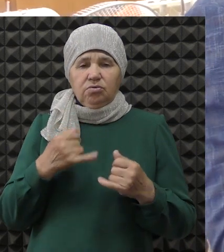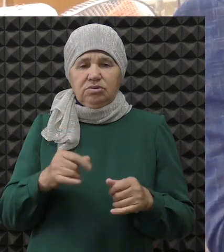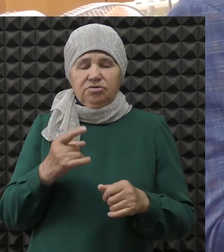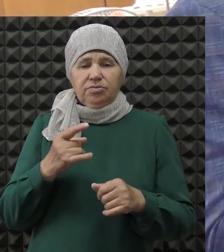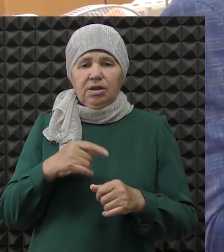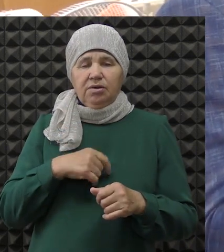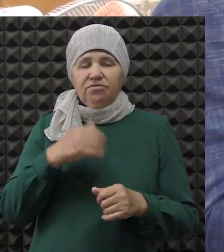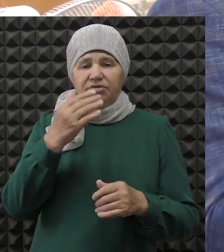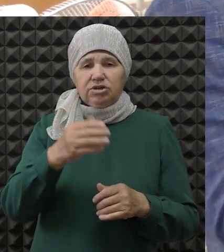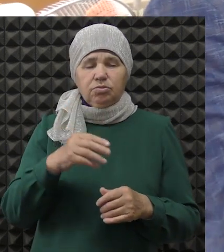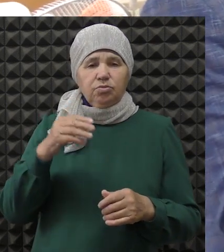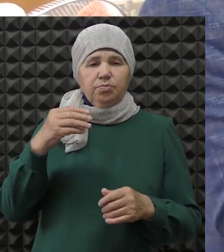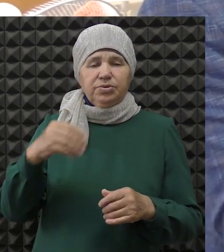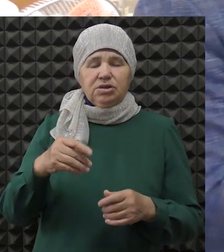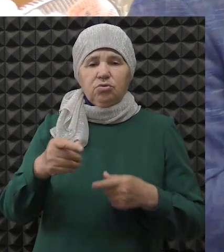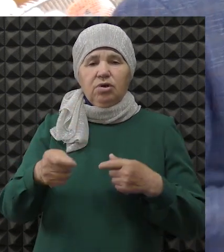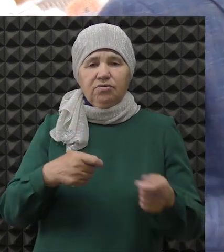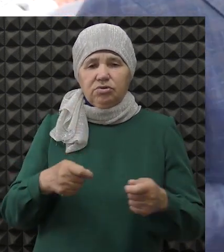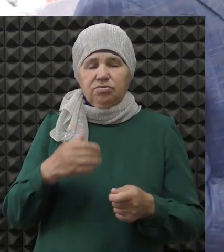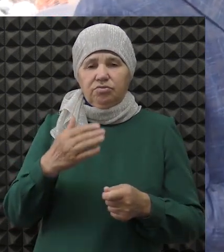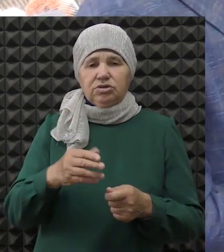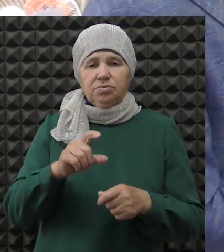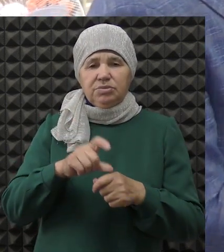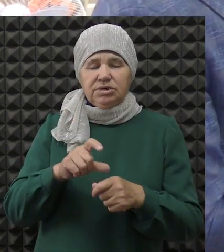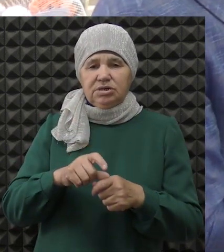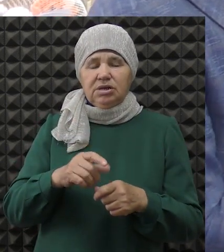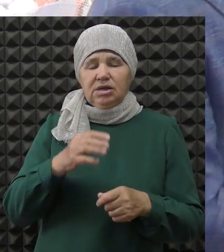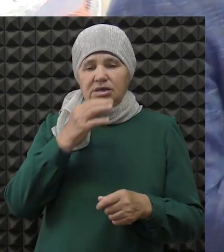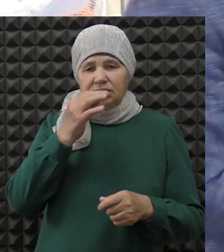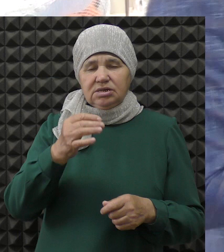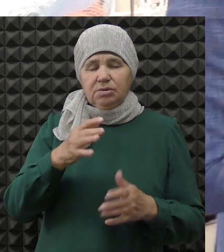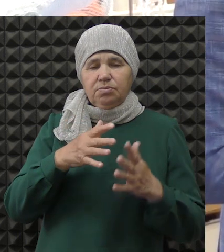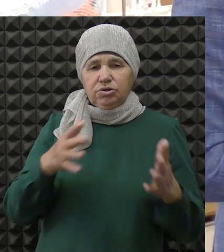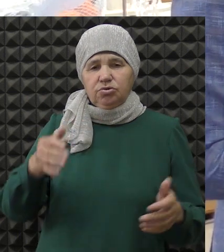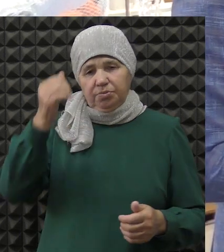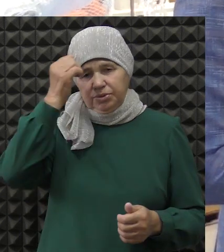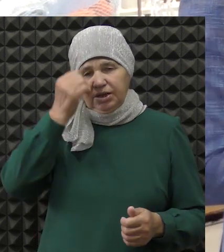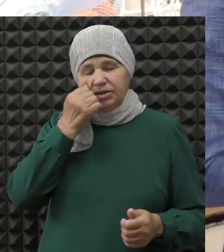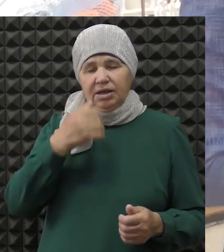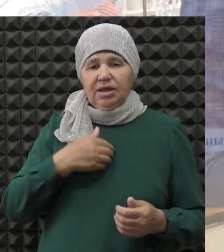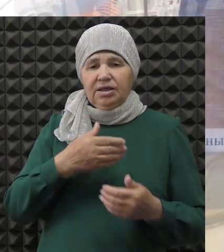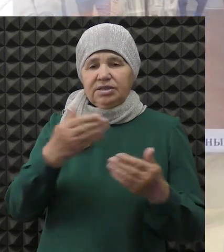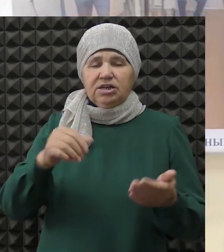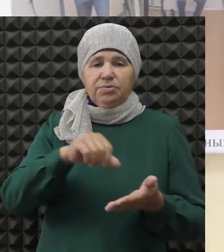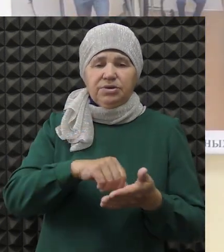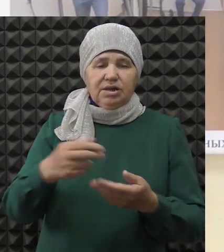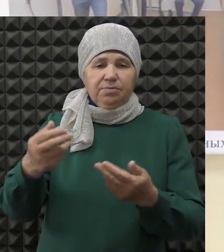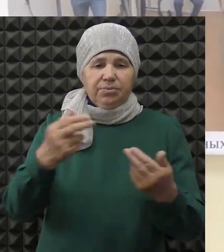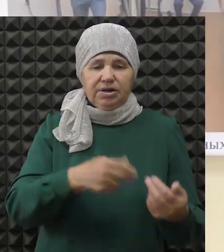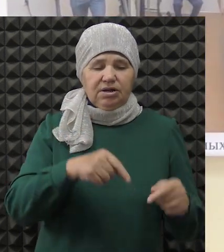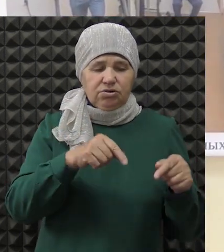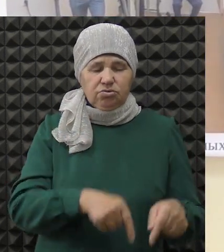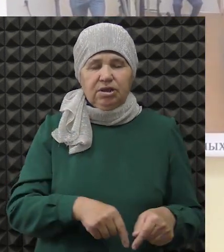Я хочу президенту, вашему руководству свою благодарность. И я хочу, чтобы наши представители